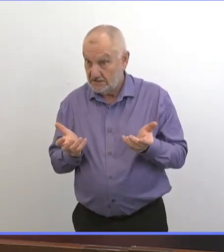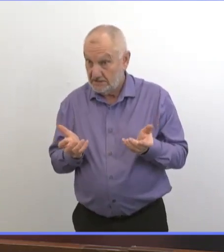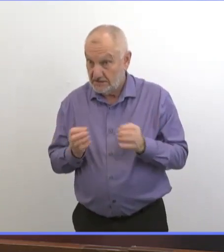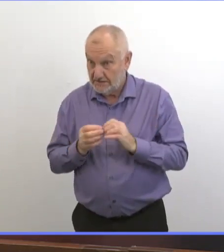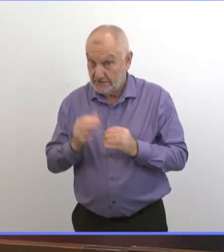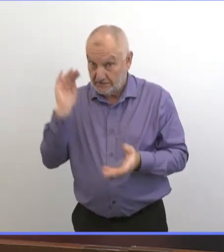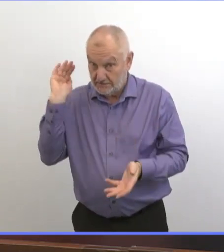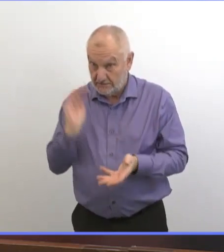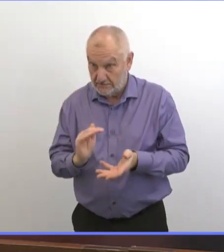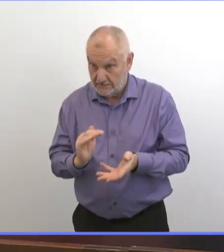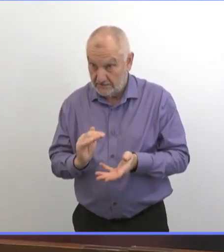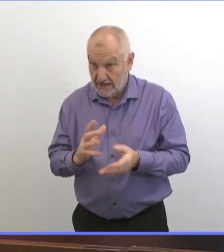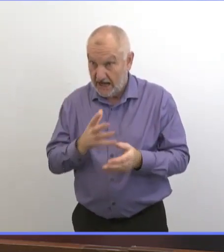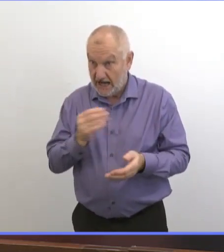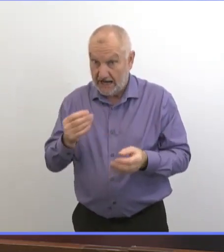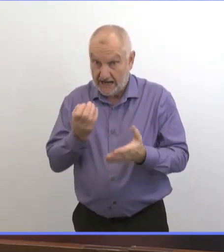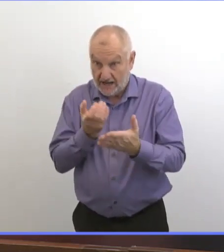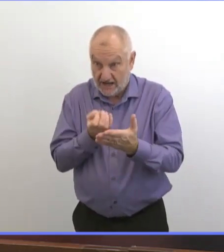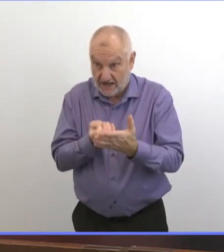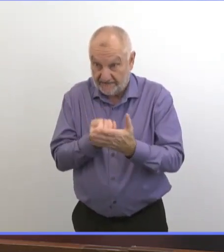continuer de faire avancer l'économie.